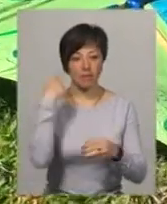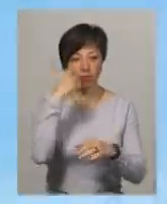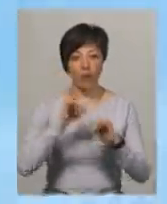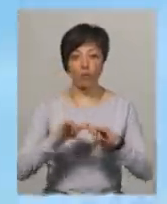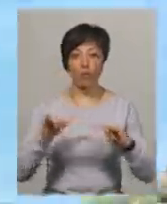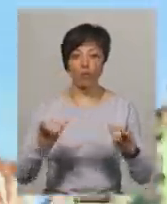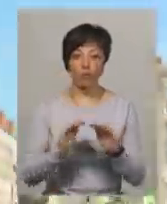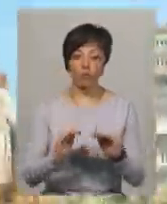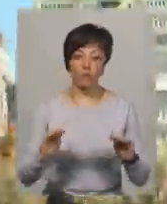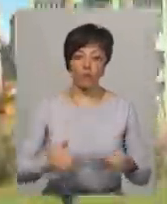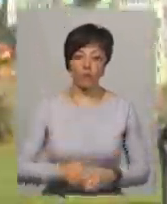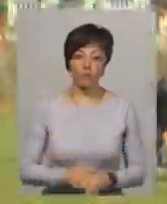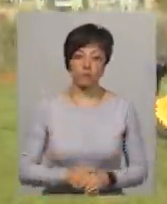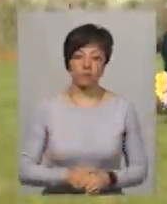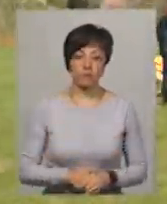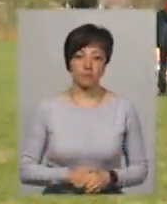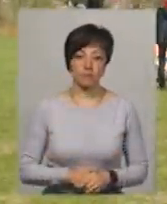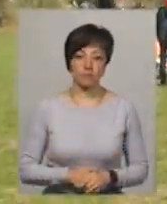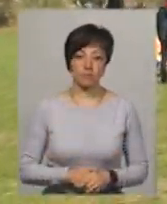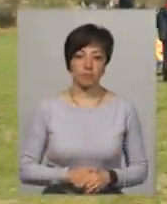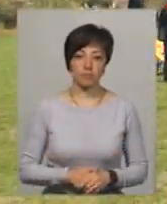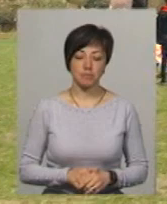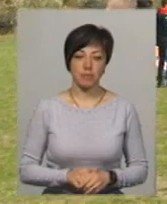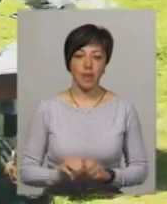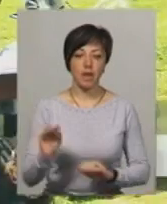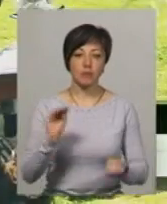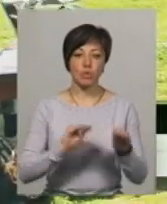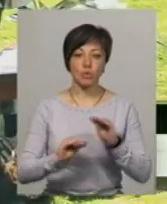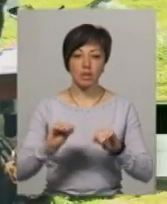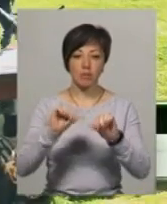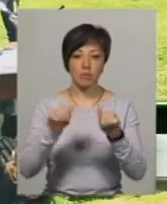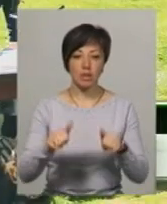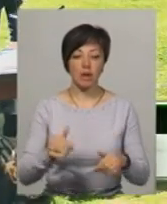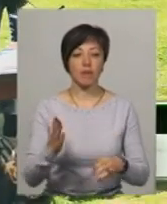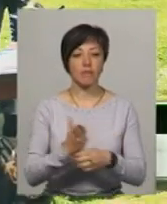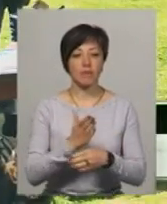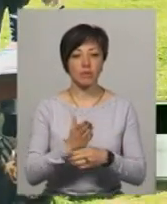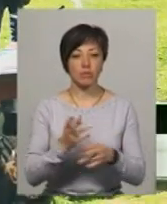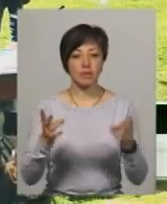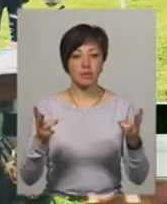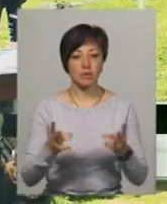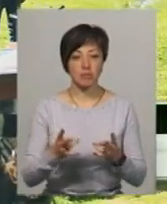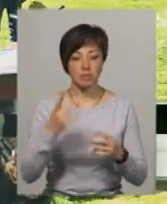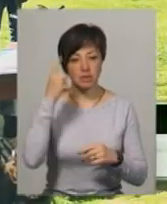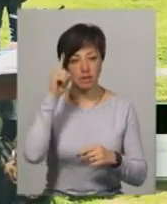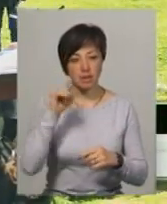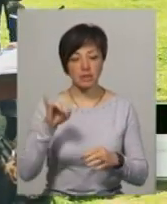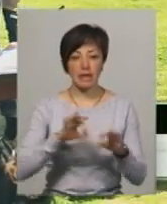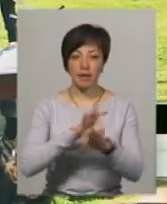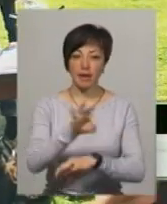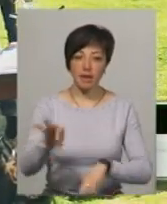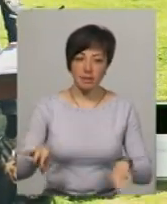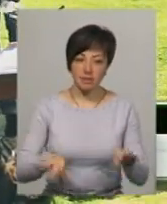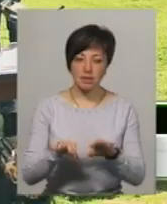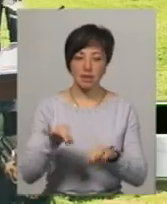розповідає Михайло Завалов. Спорудити модель, виготов її треба знати і крашлення,